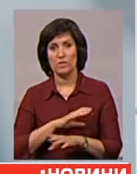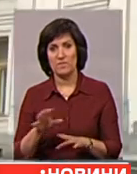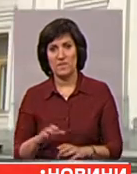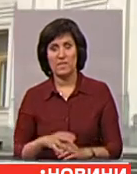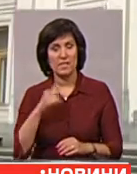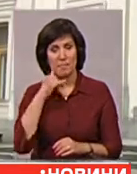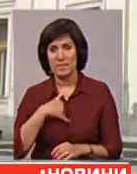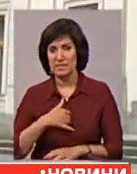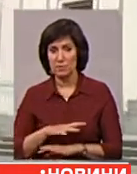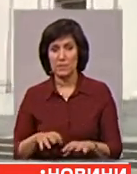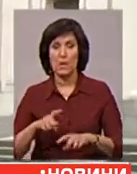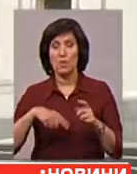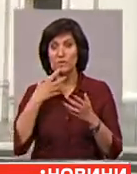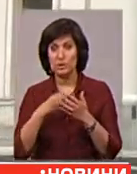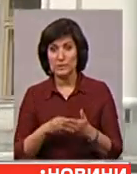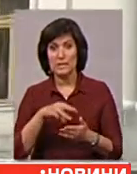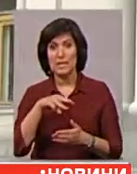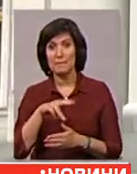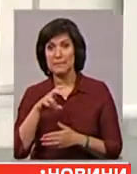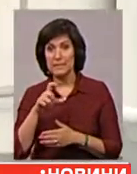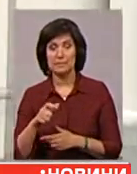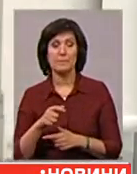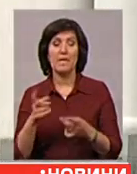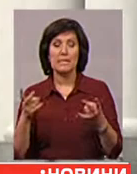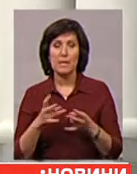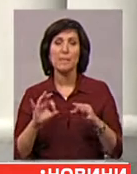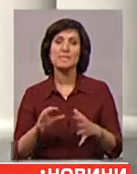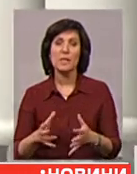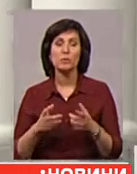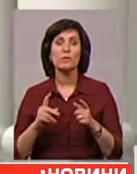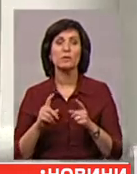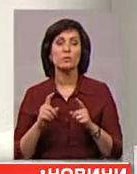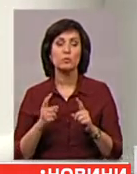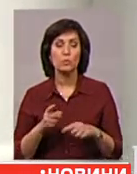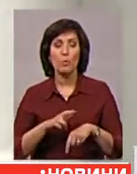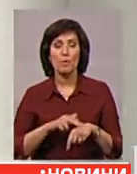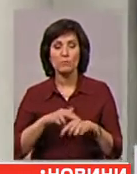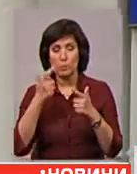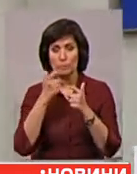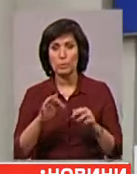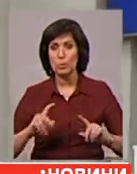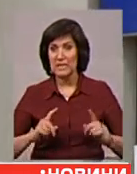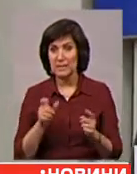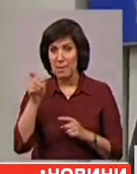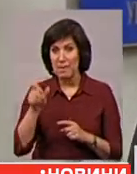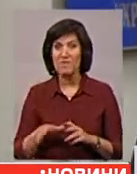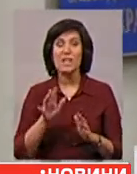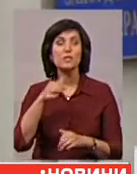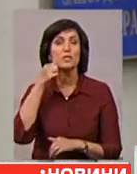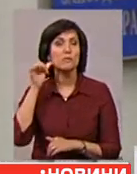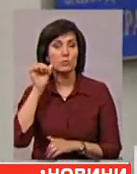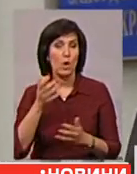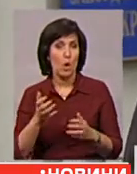У Вітчизняному міністерстві закордонних справ заявили, необхідно з'ясувати, чому російські правоохоронці повідомили про затримання Павла лише вчора,